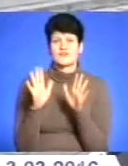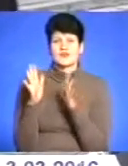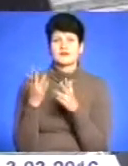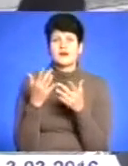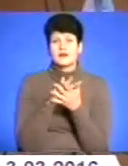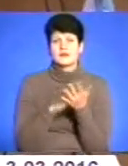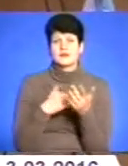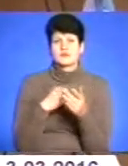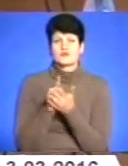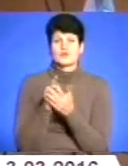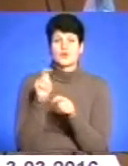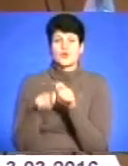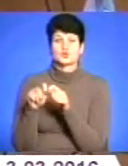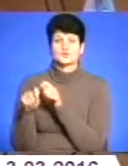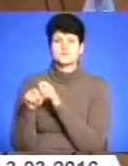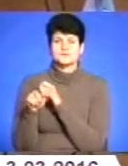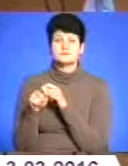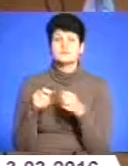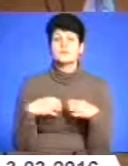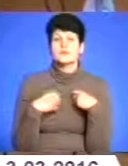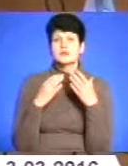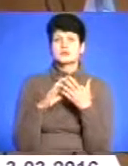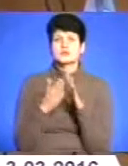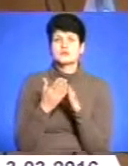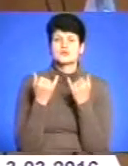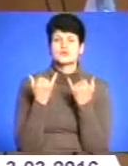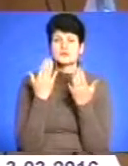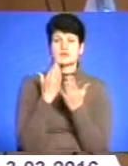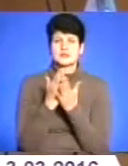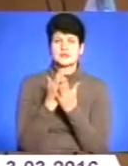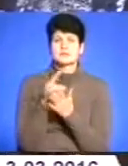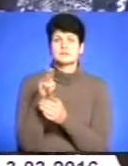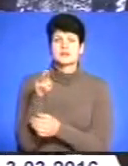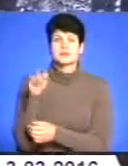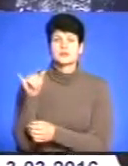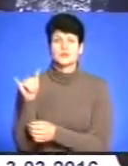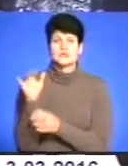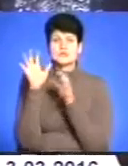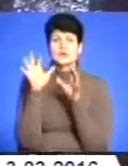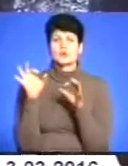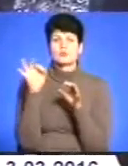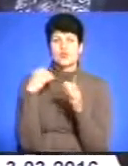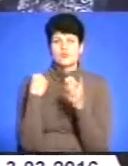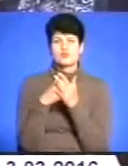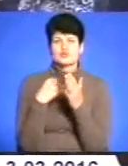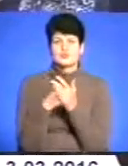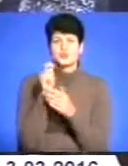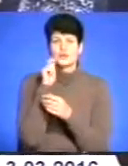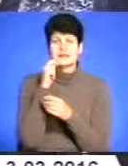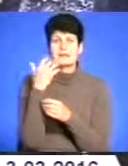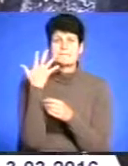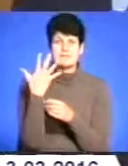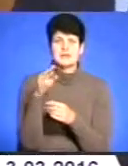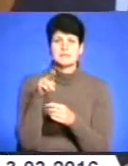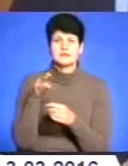контролювати». Катастрофічною на сьогодні є ситуація з фінансуванням профтехосвіти. Законом про бюджет України п'ять училищ